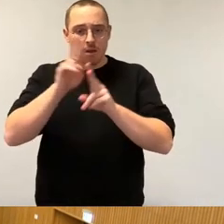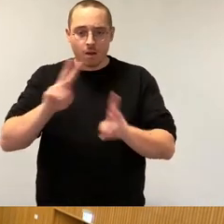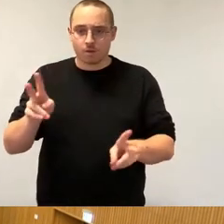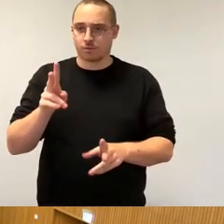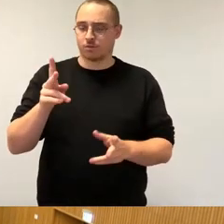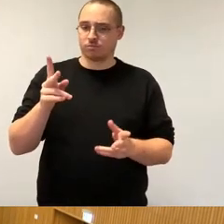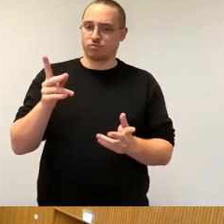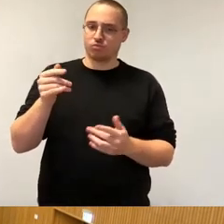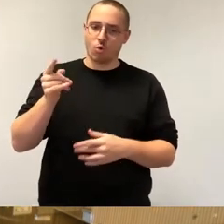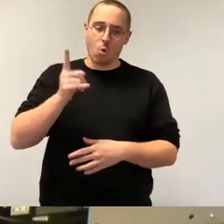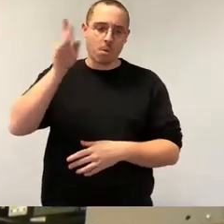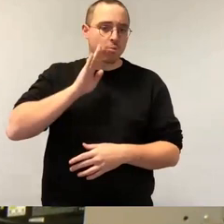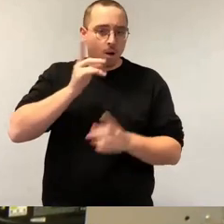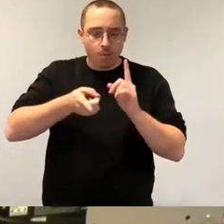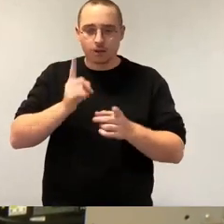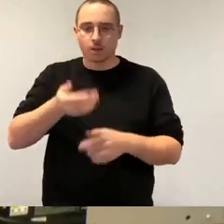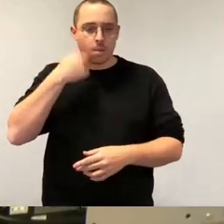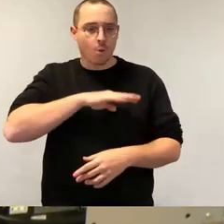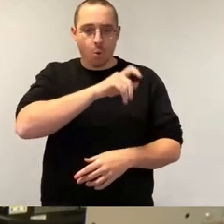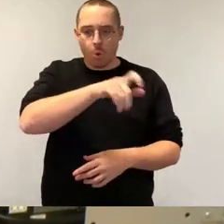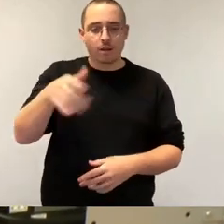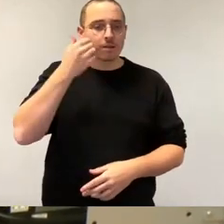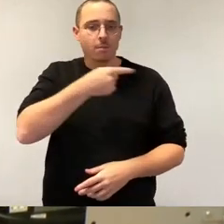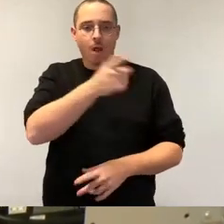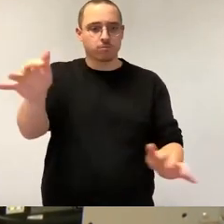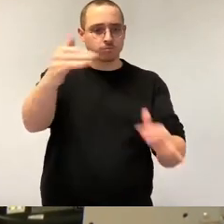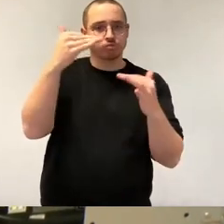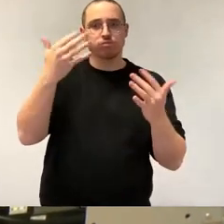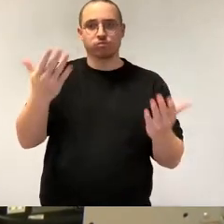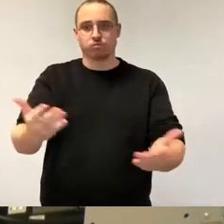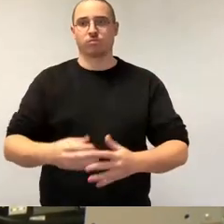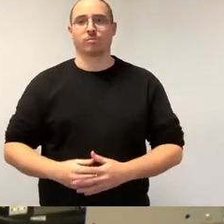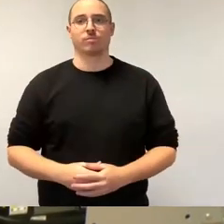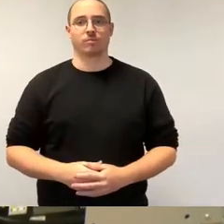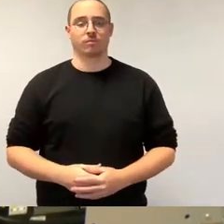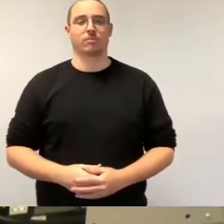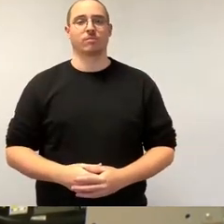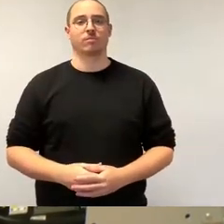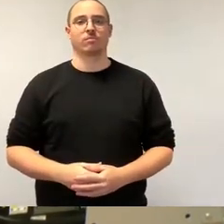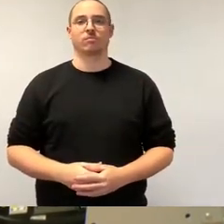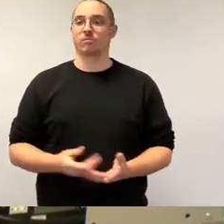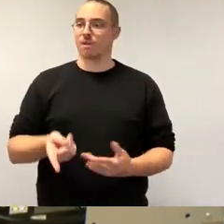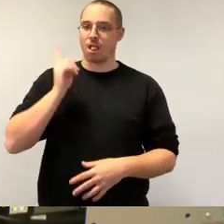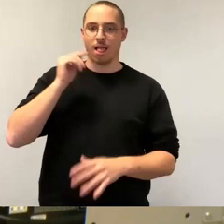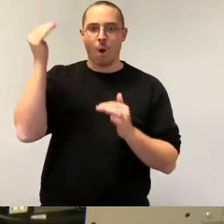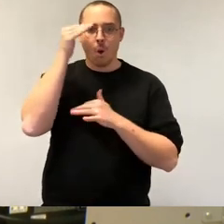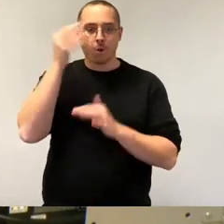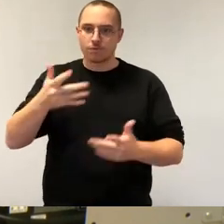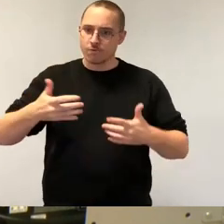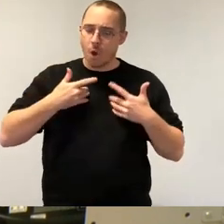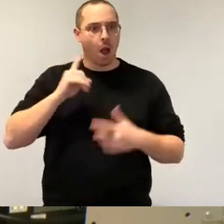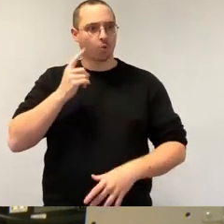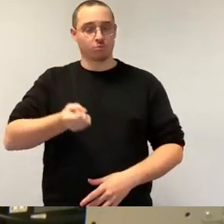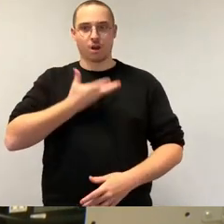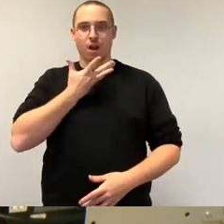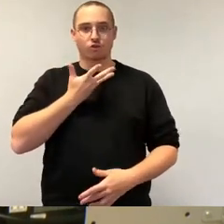im Livestream. Die Freude und Überraschung im letzten August war groß. TSMC baut ein